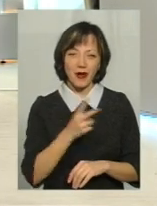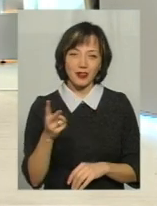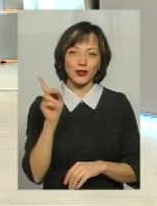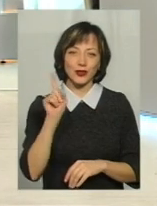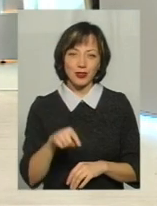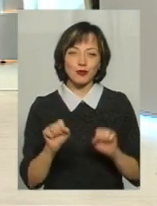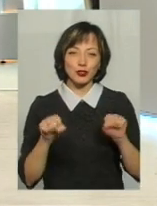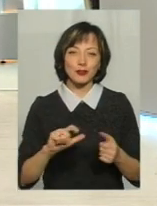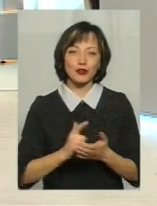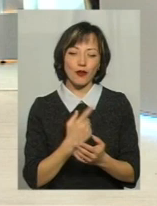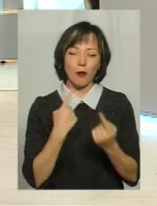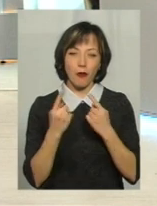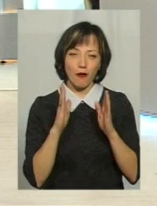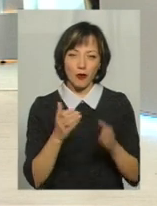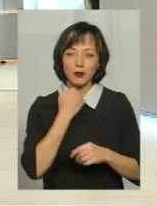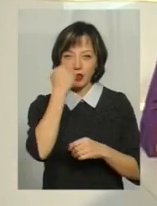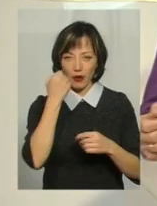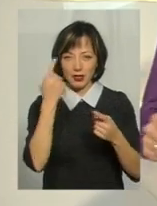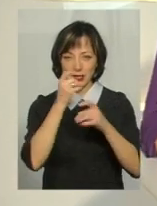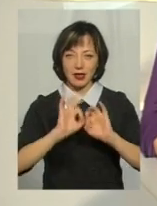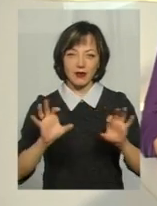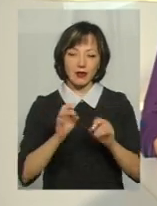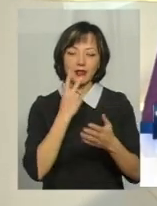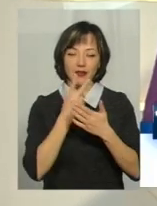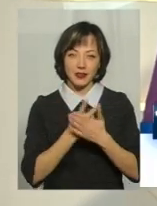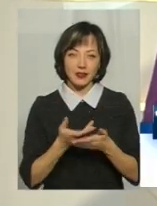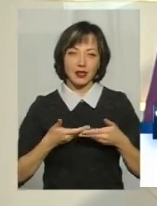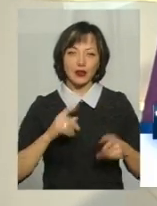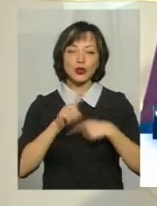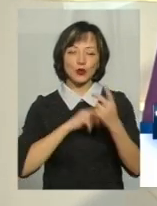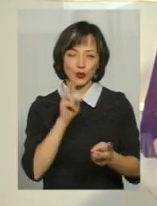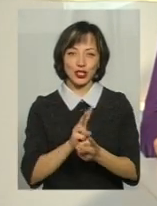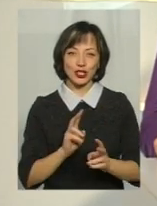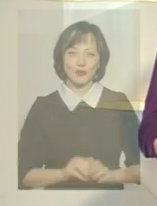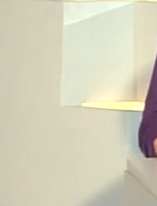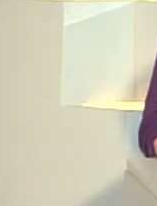можливо, знову поговоримо. Дякую вам за ефір, дякую усім, хто дивився нас, ну і до зустрічі.